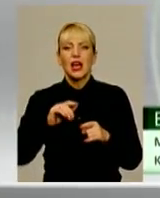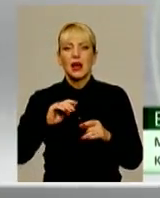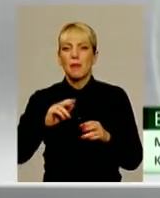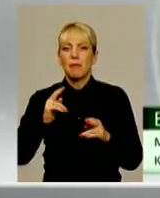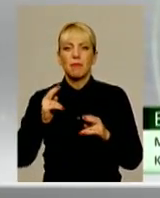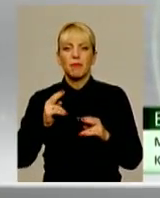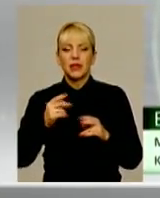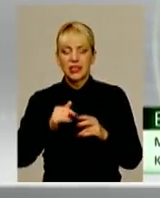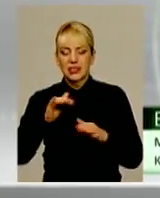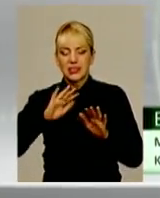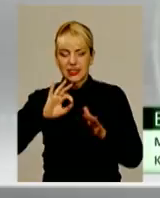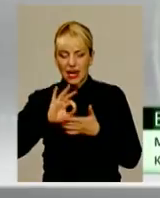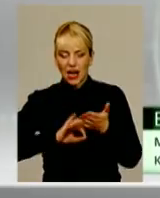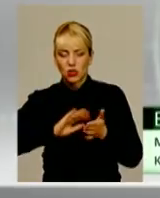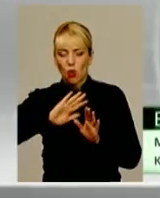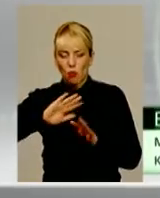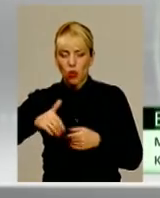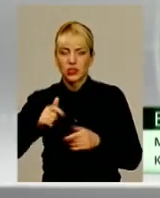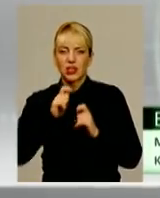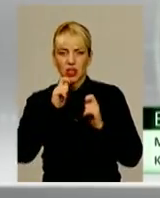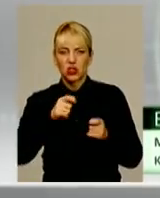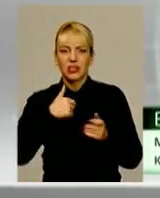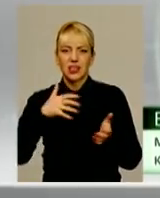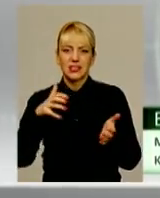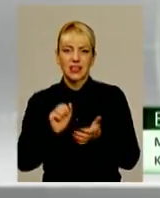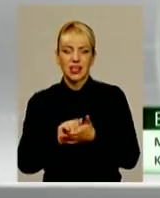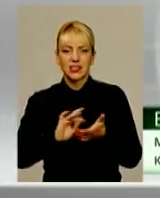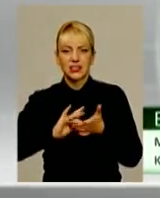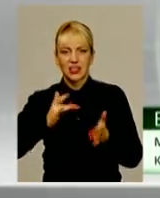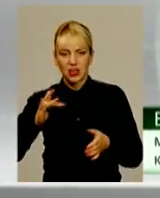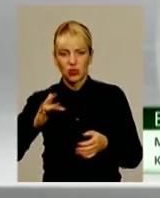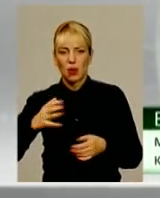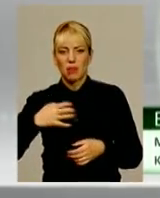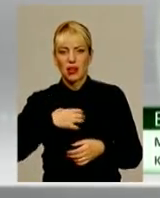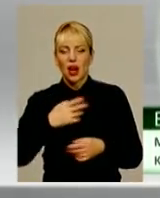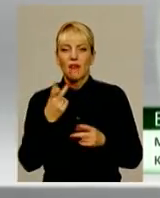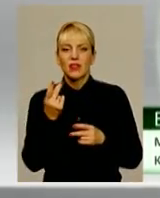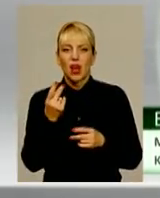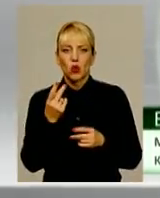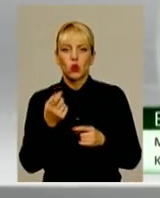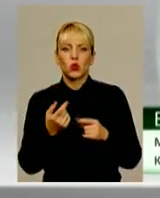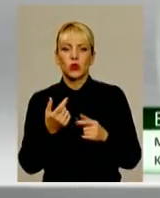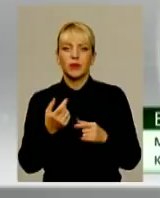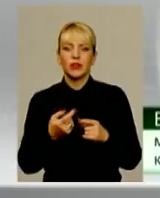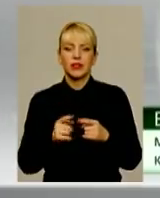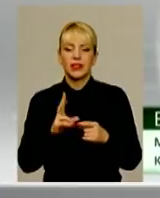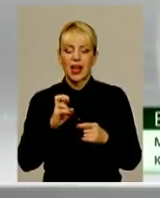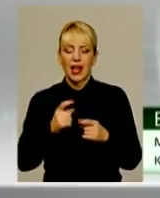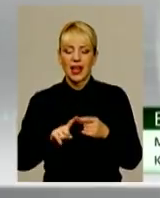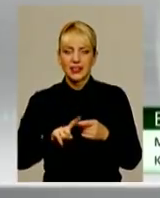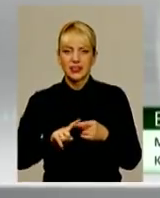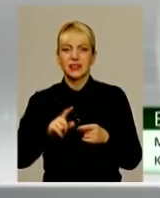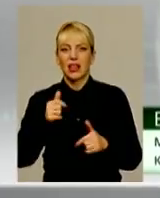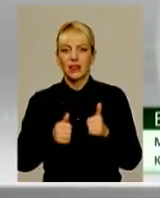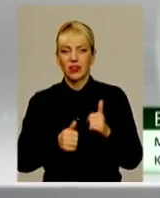зразу було награждення, і я займав без фінала серебрюю медаль, втору медаль на цих соревнованнях. Третье, де я взял медаль,